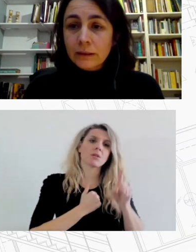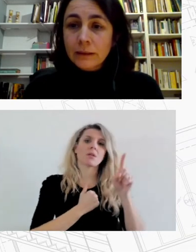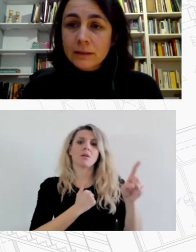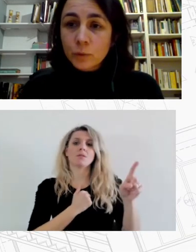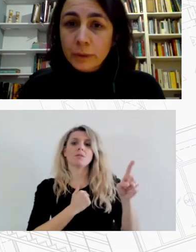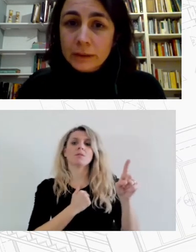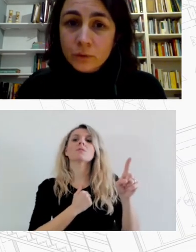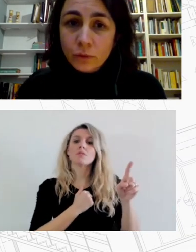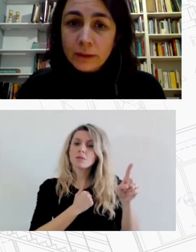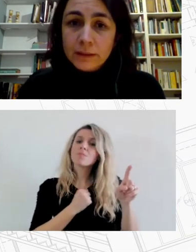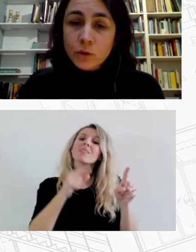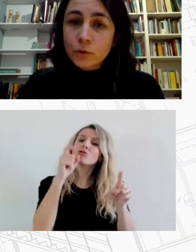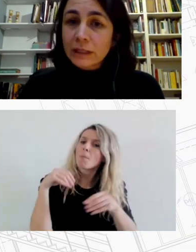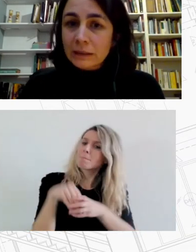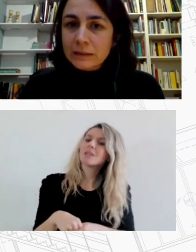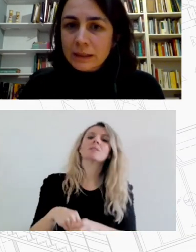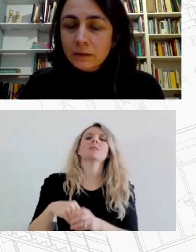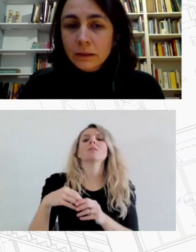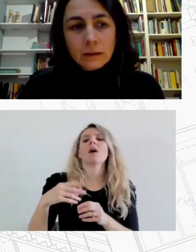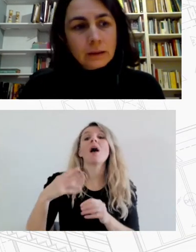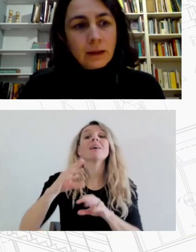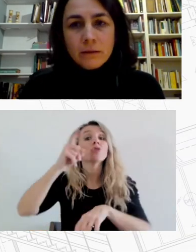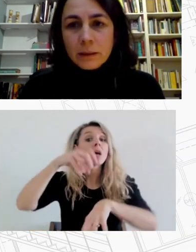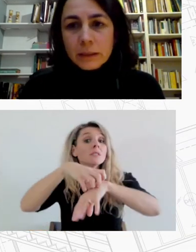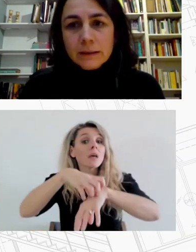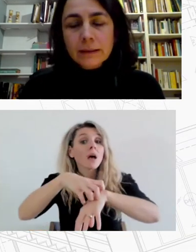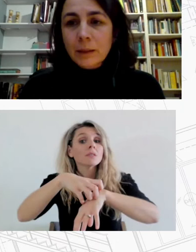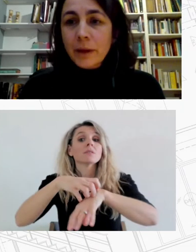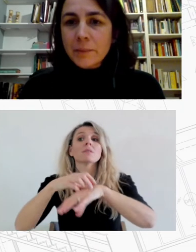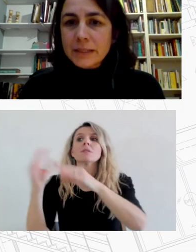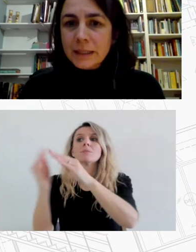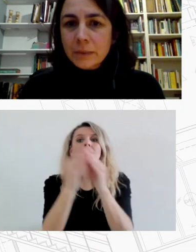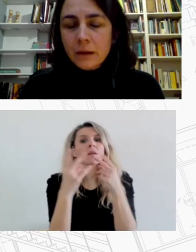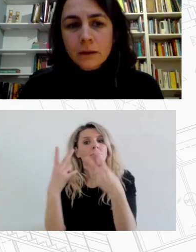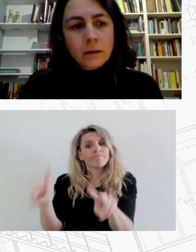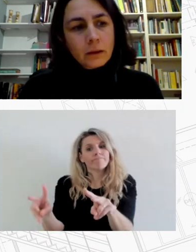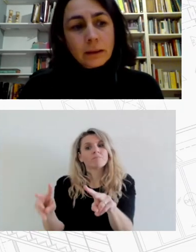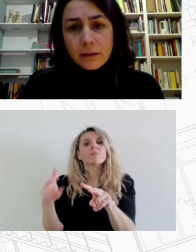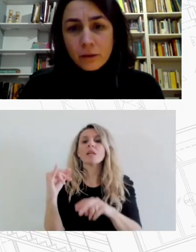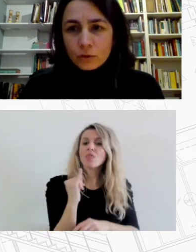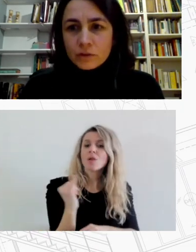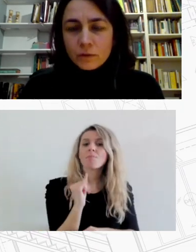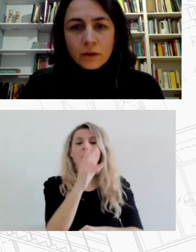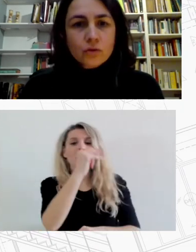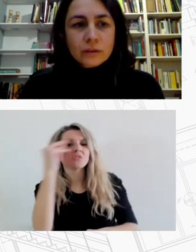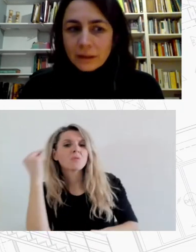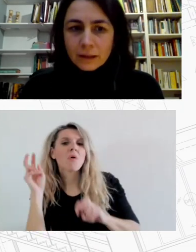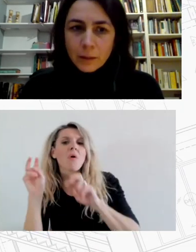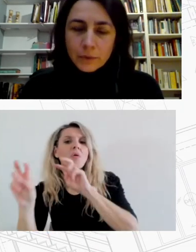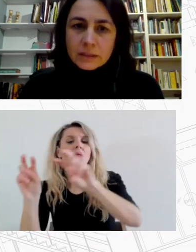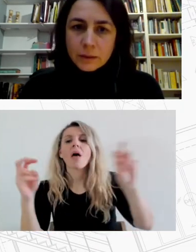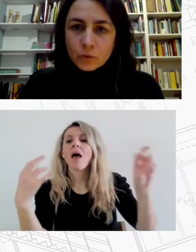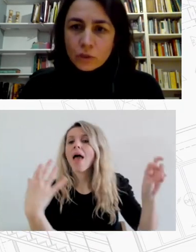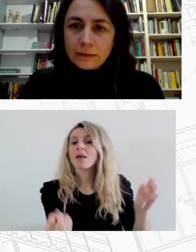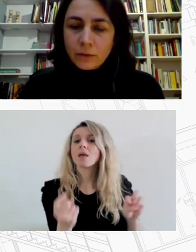κοινωνικοί εταίρες της τοπικής αυτοδιοίκησης όπως είναι η Εκκλησία, τα Ιδρύματα, τα Πανεπιστήμια και οι ιδιώτες βεβαίως και οι